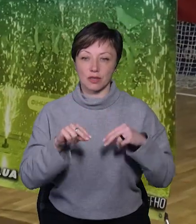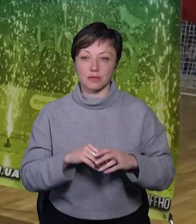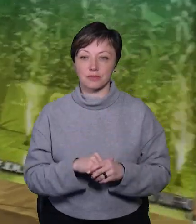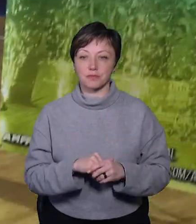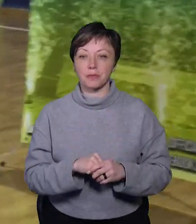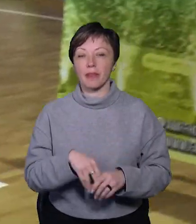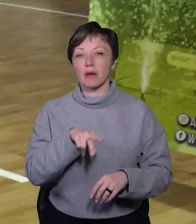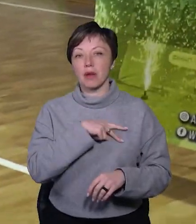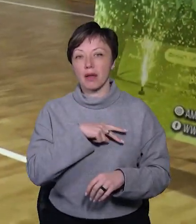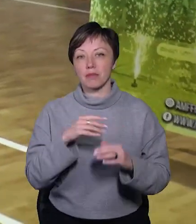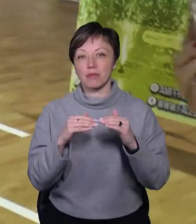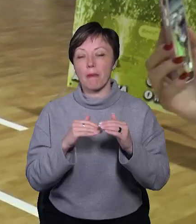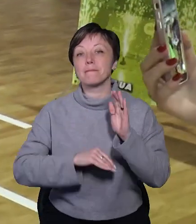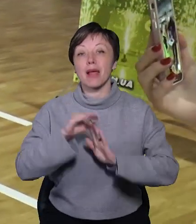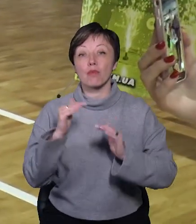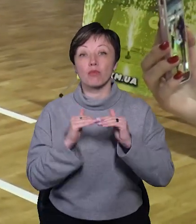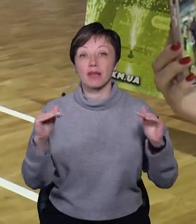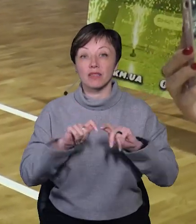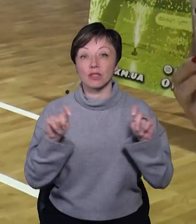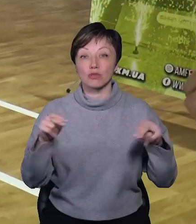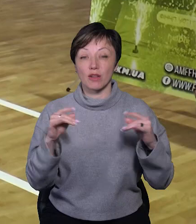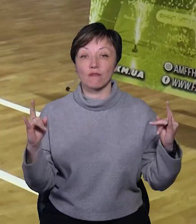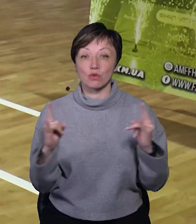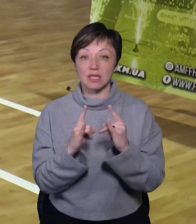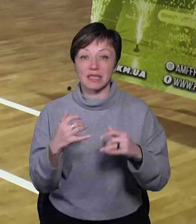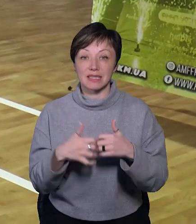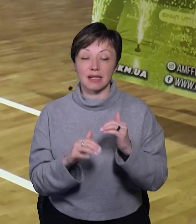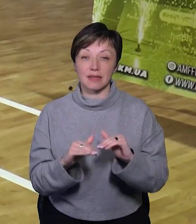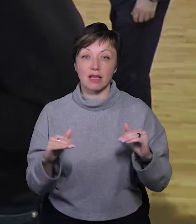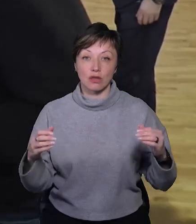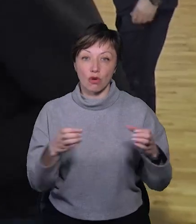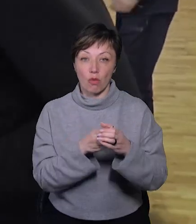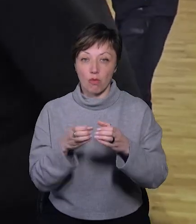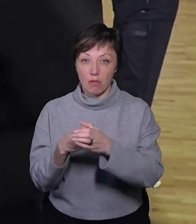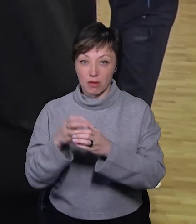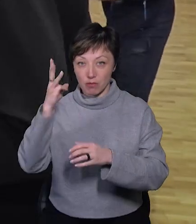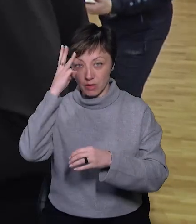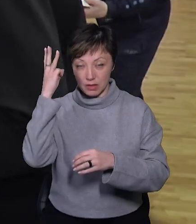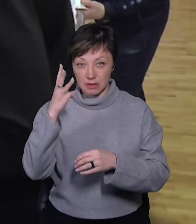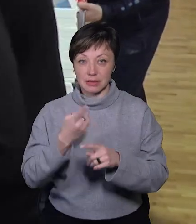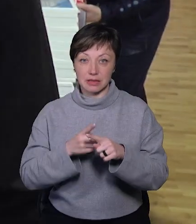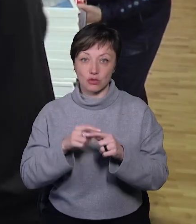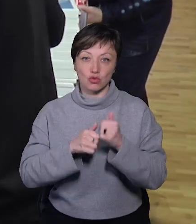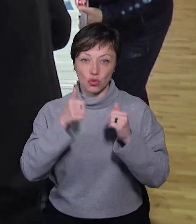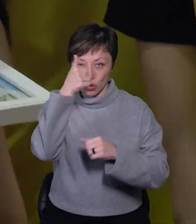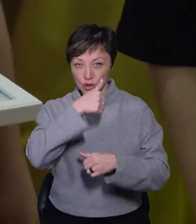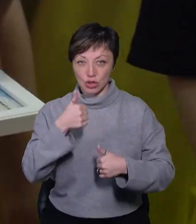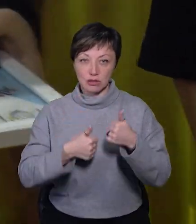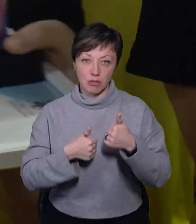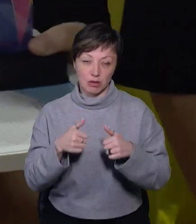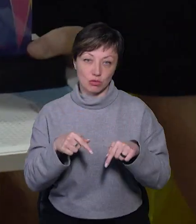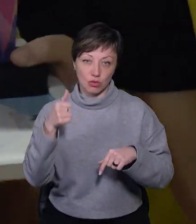Нагадаємо, преміум ліга відкритого чемпіонату з футзалу серед дитячих команд у Хмельницькому – це щорічні змагання.